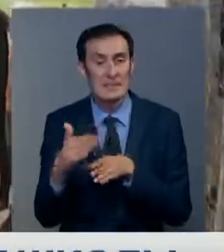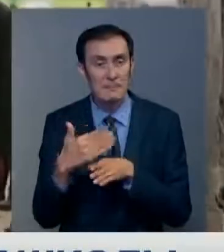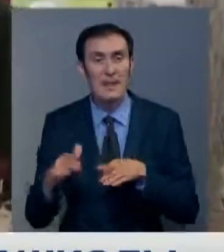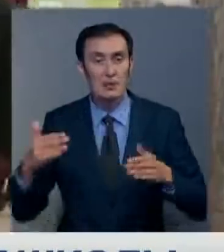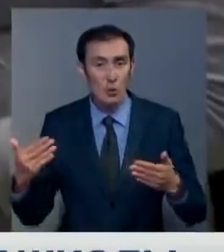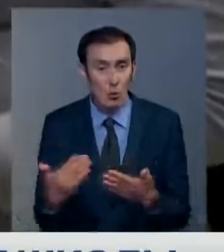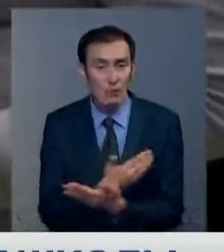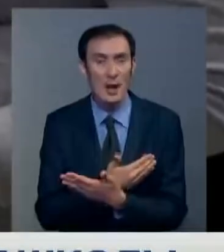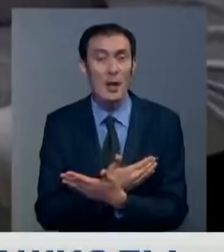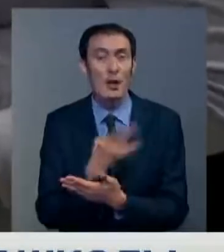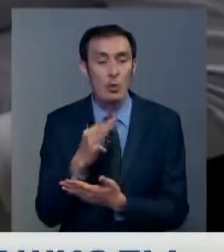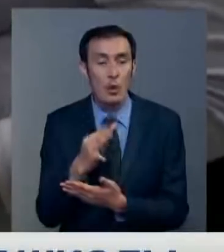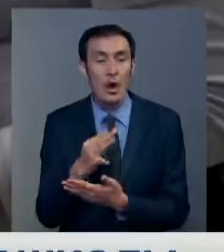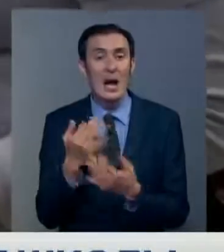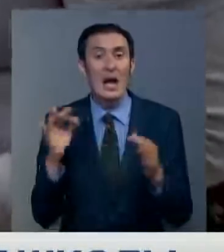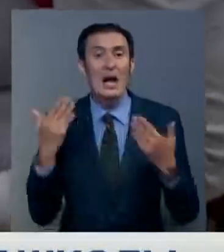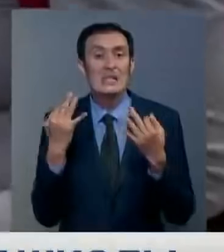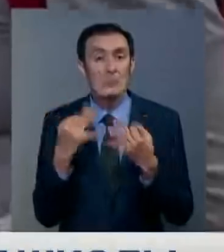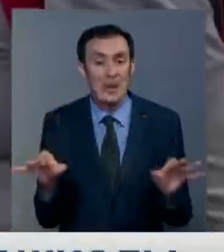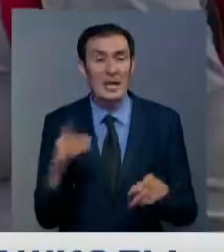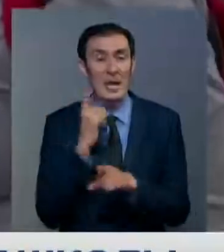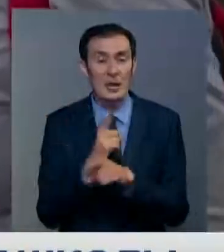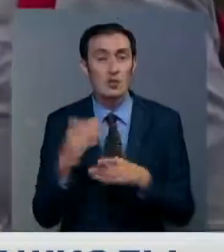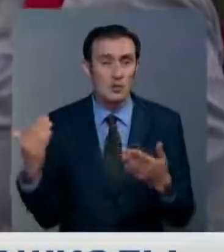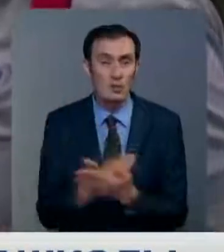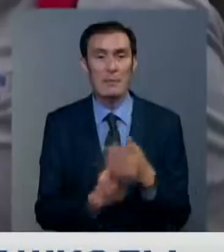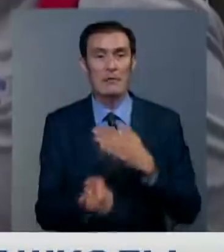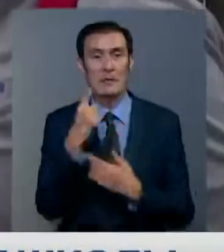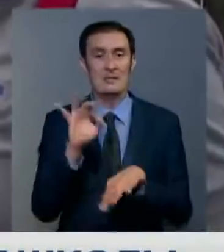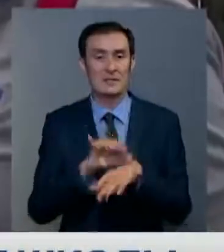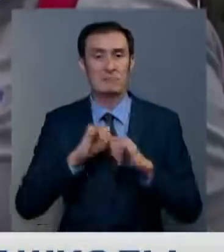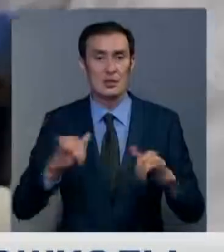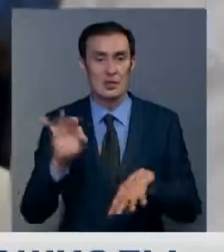возобновляться, но ослабление карантина привело к росту новых вспышек инфекции.